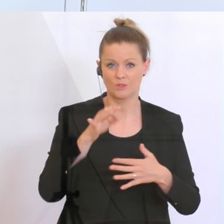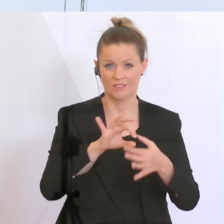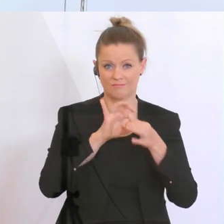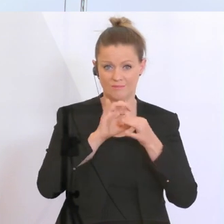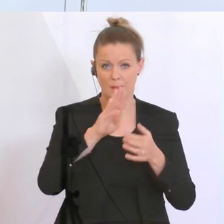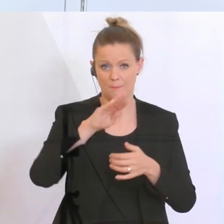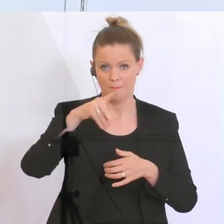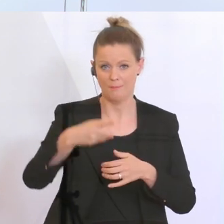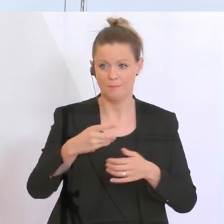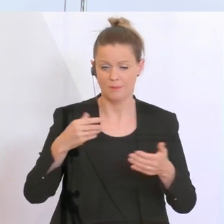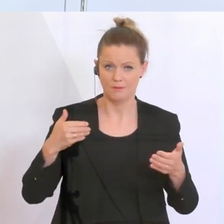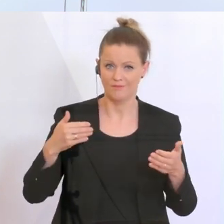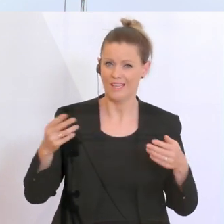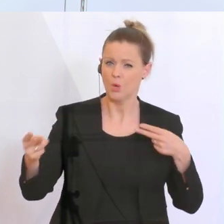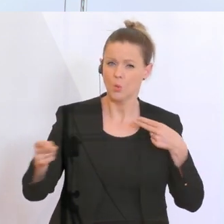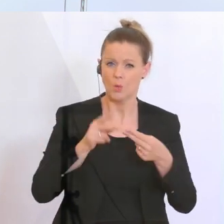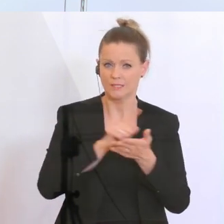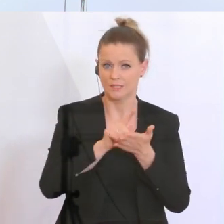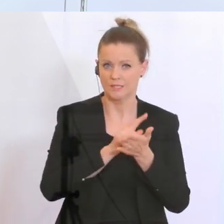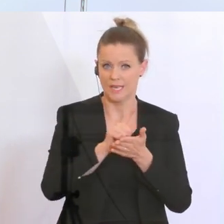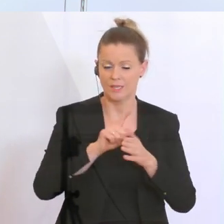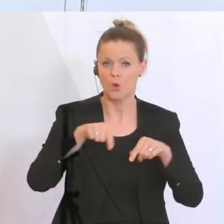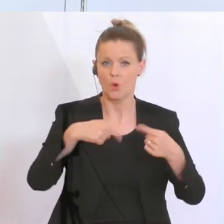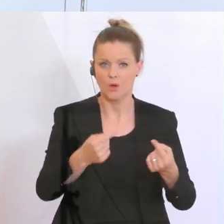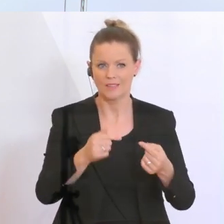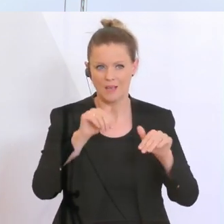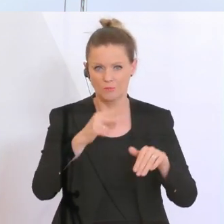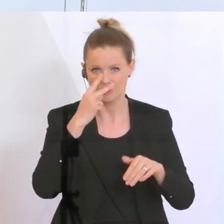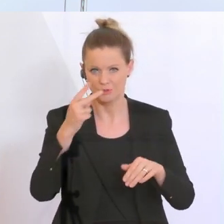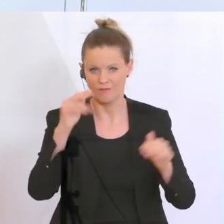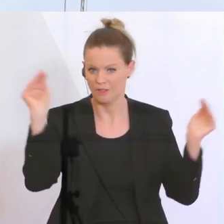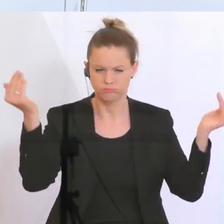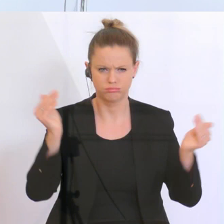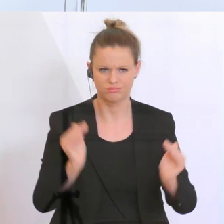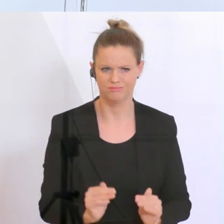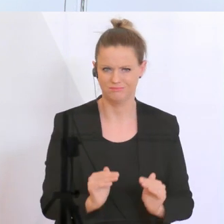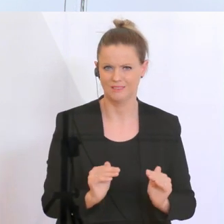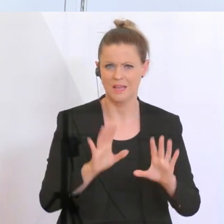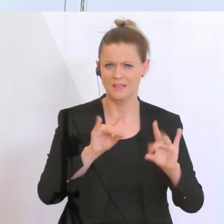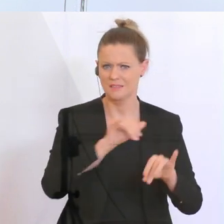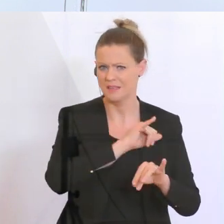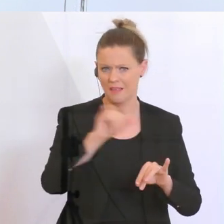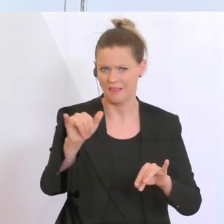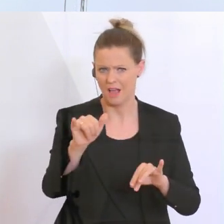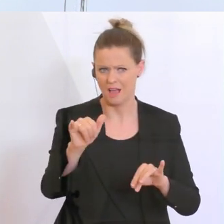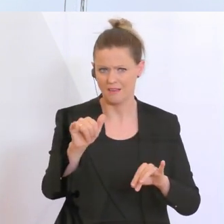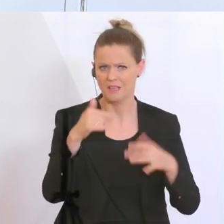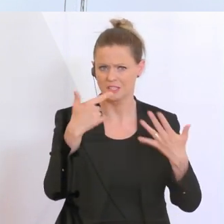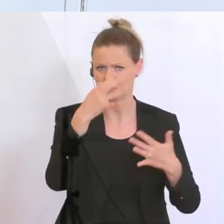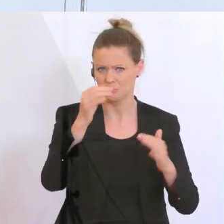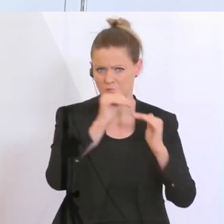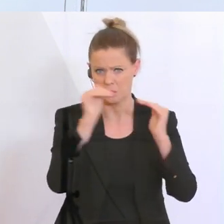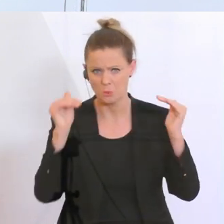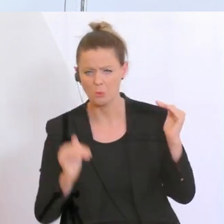innerhalb von sehr kurzer Zeit, und wir uns dann ansehen, wie schnell das auch wieder heruntergekommen ist, nämlich innerhalb von 10 Jahren auf unter 70%,